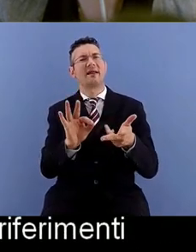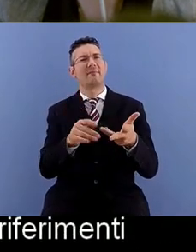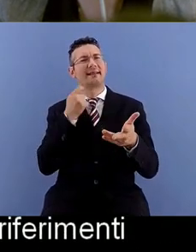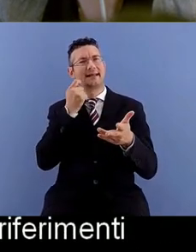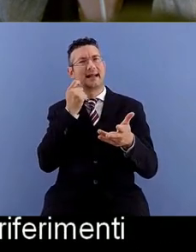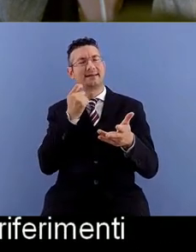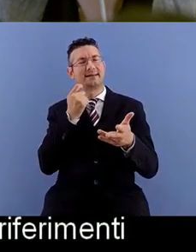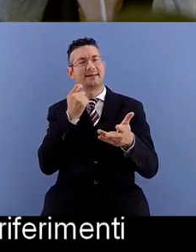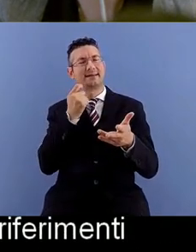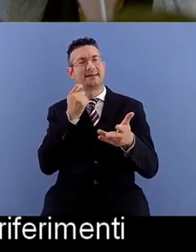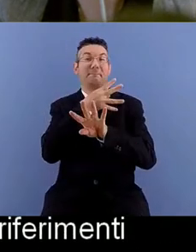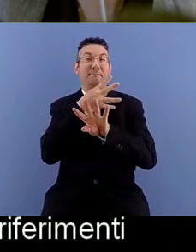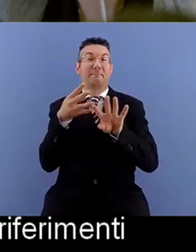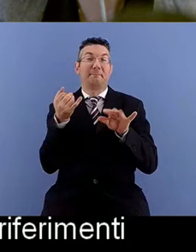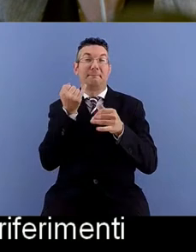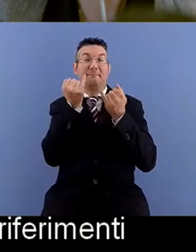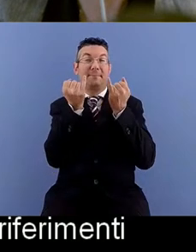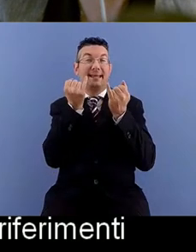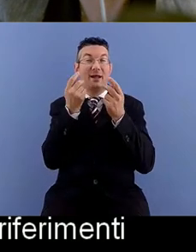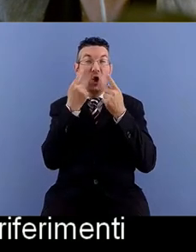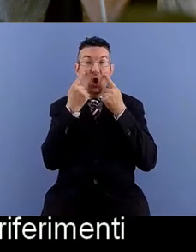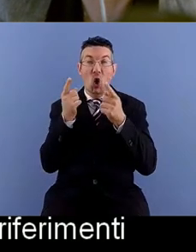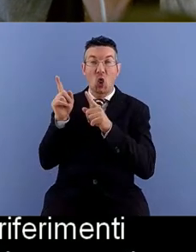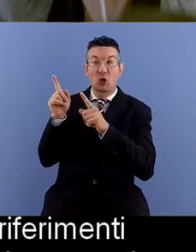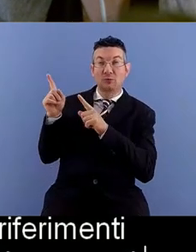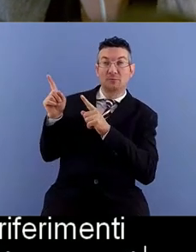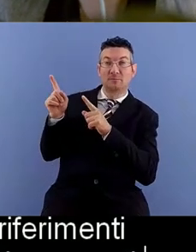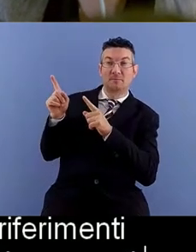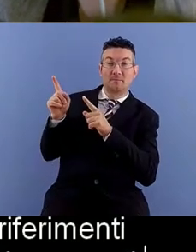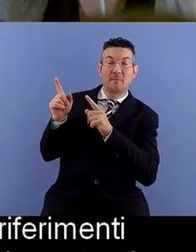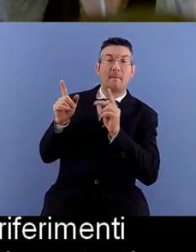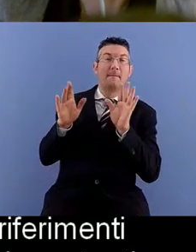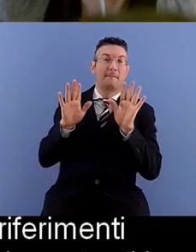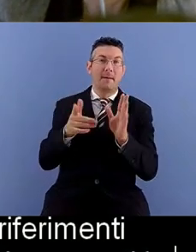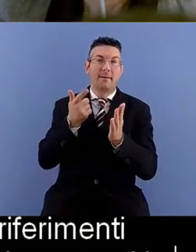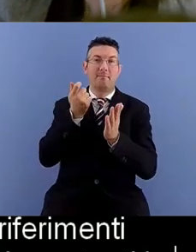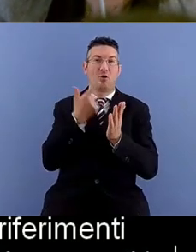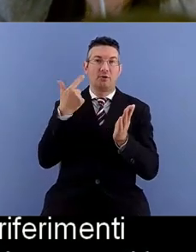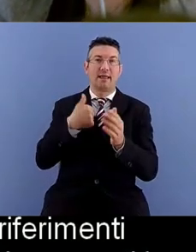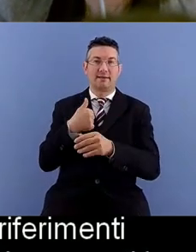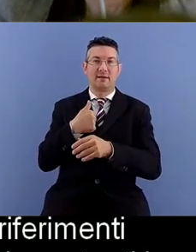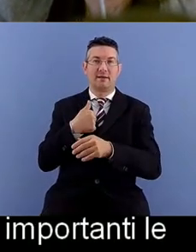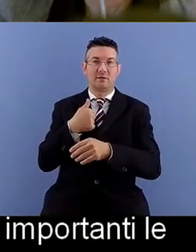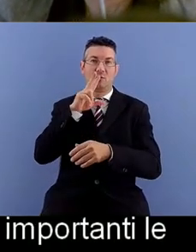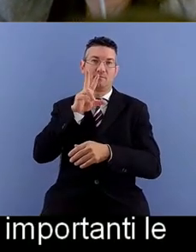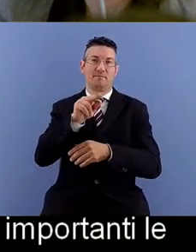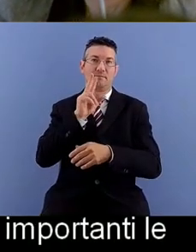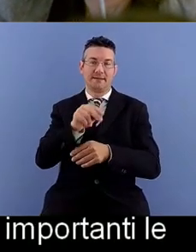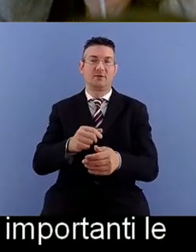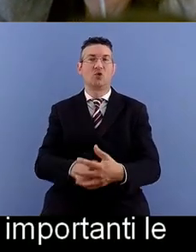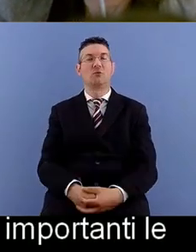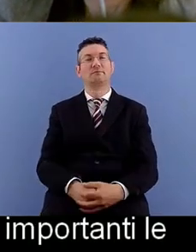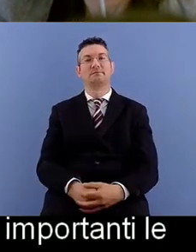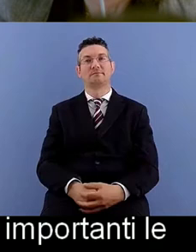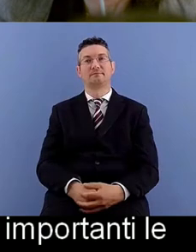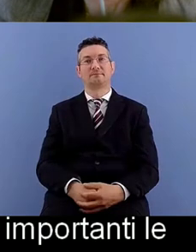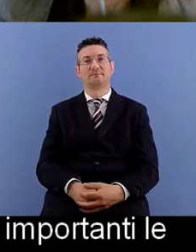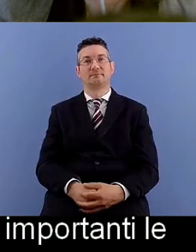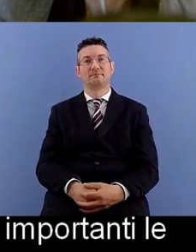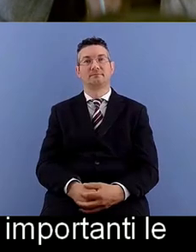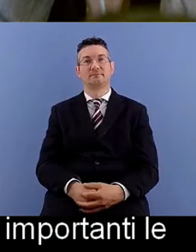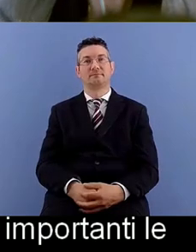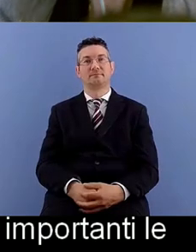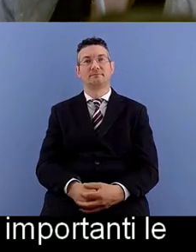ma le cose importanti le dico. Quindi questa prima tabella